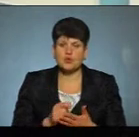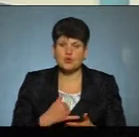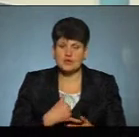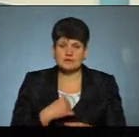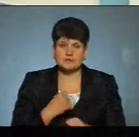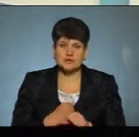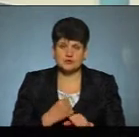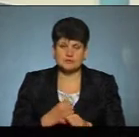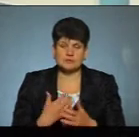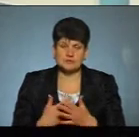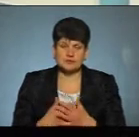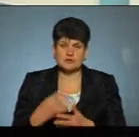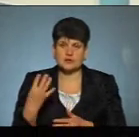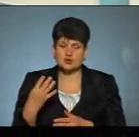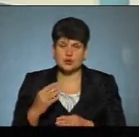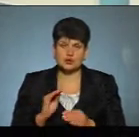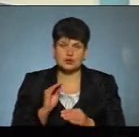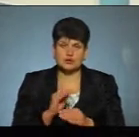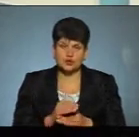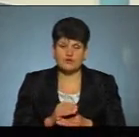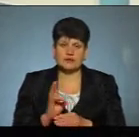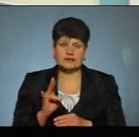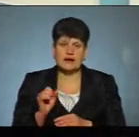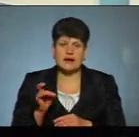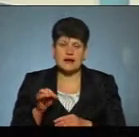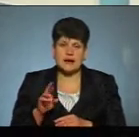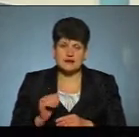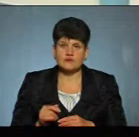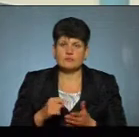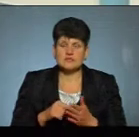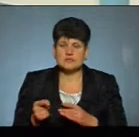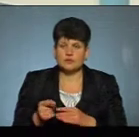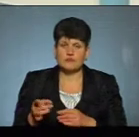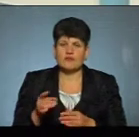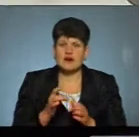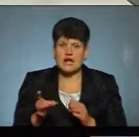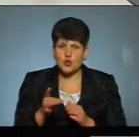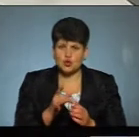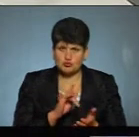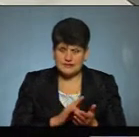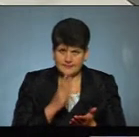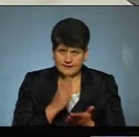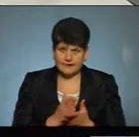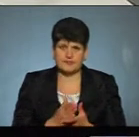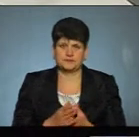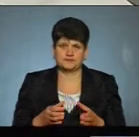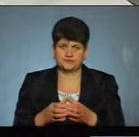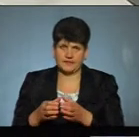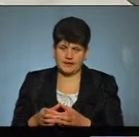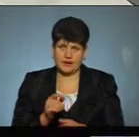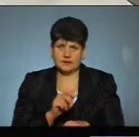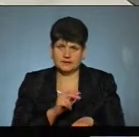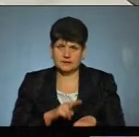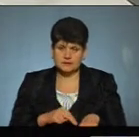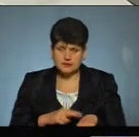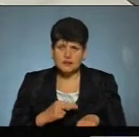біля 40 додаткових нарядів по місті Тернополю. В кожному районному центрі наряди працюють. Ми будемо звертати увагу на